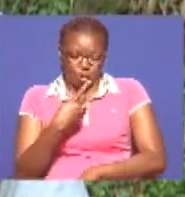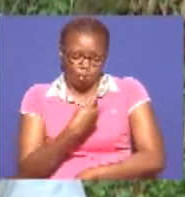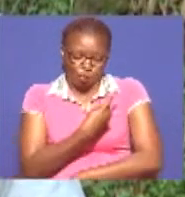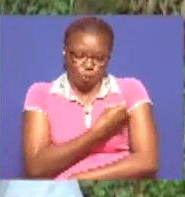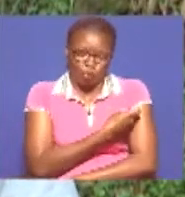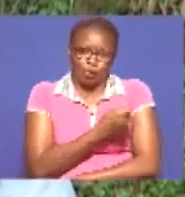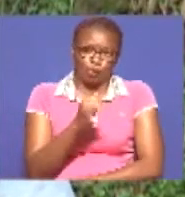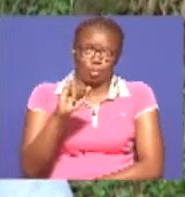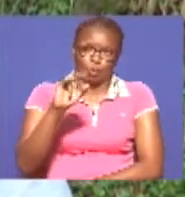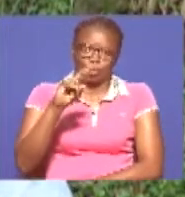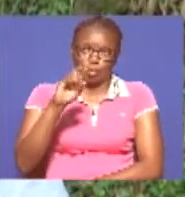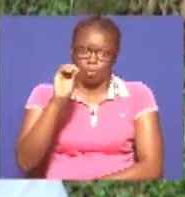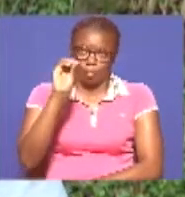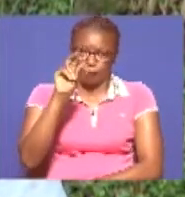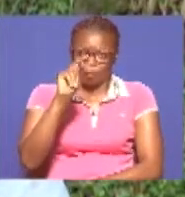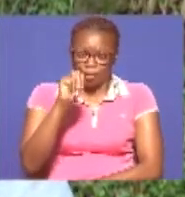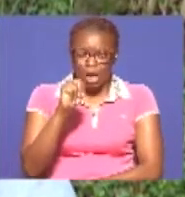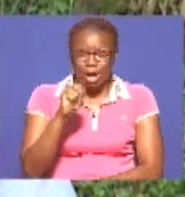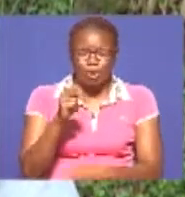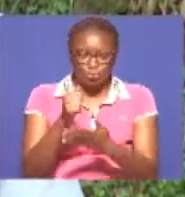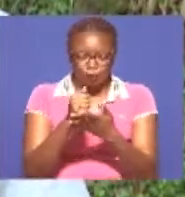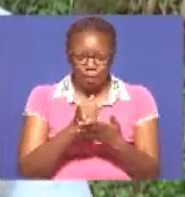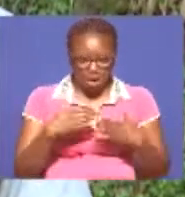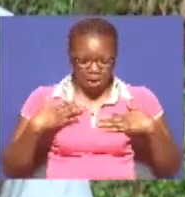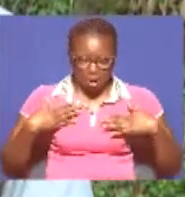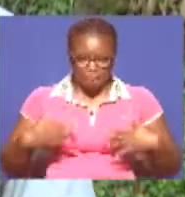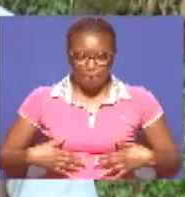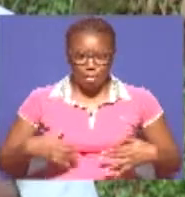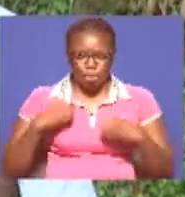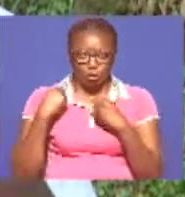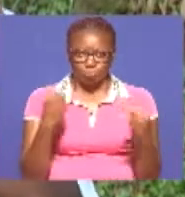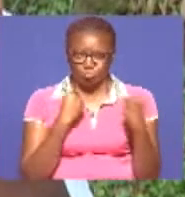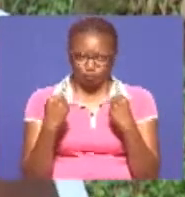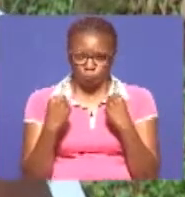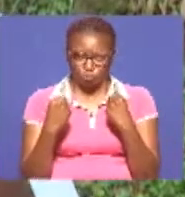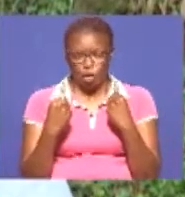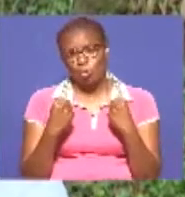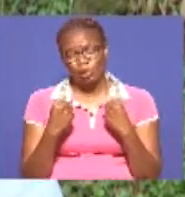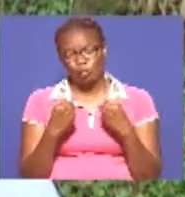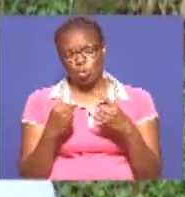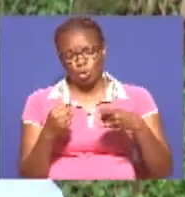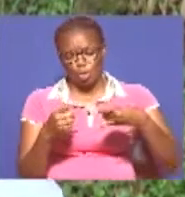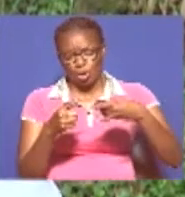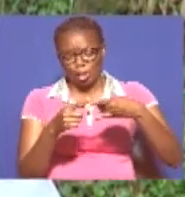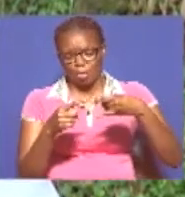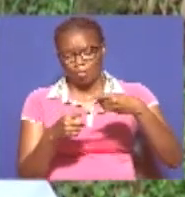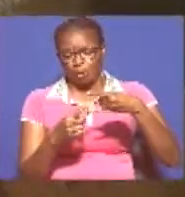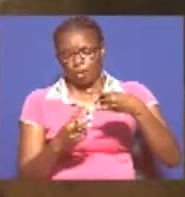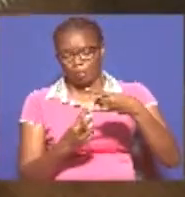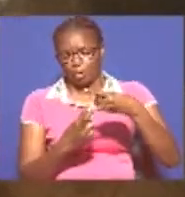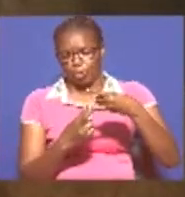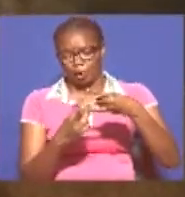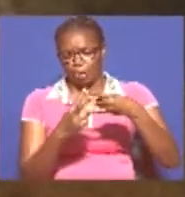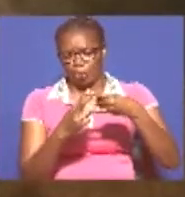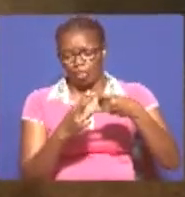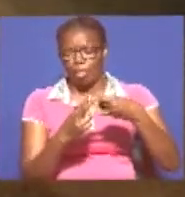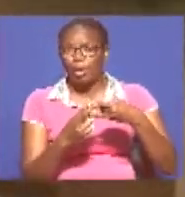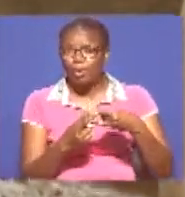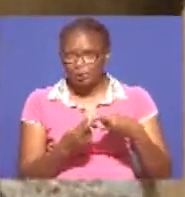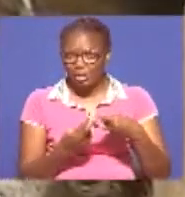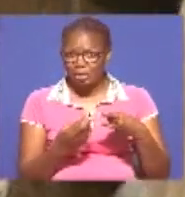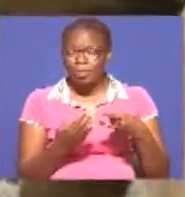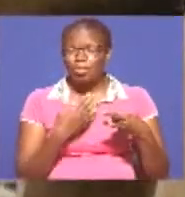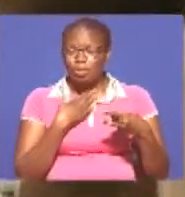kuongezea immunity Kuhivo, iyo meno ukikata inakua flat Kuhivo,